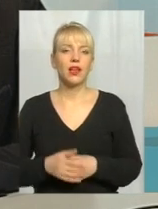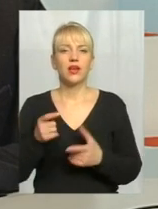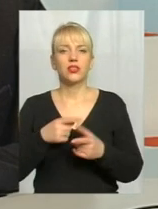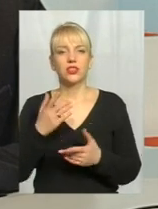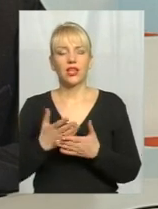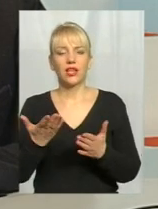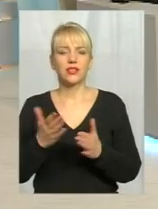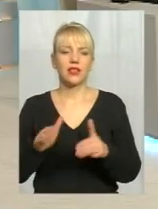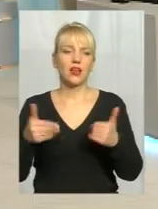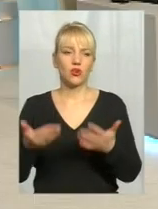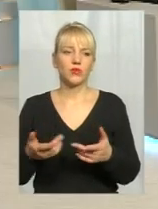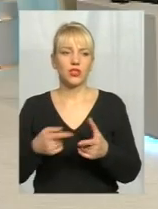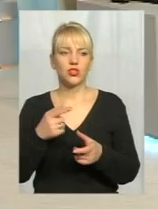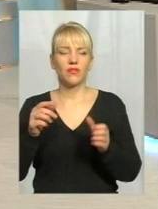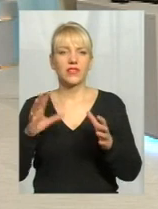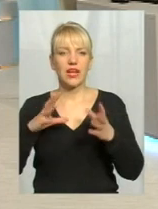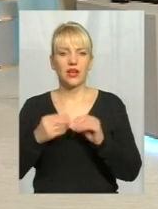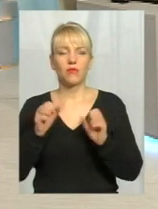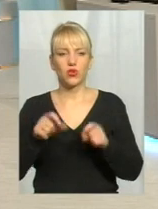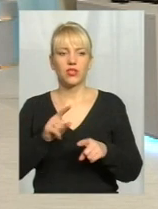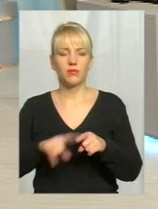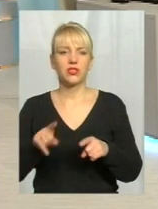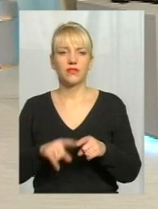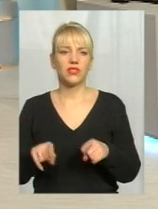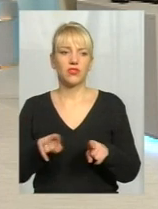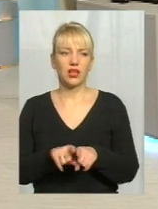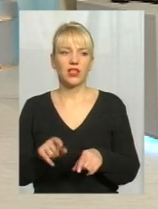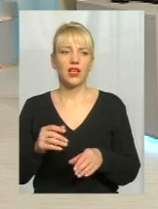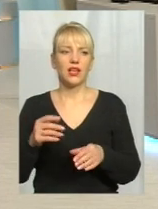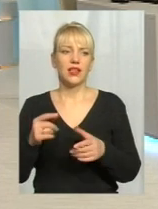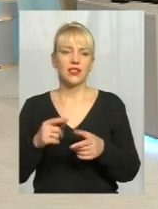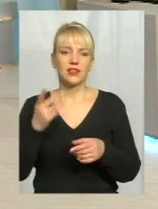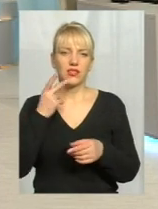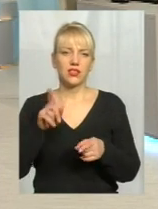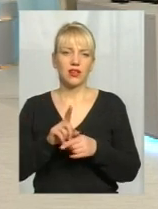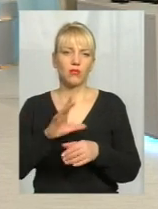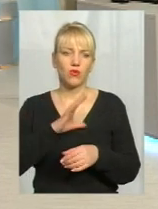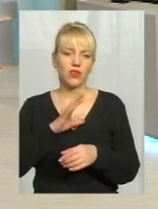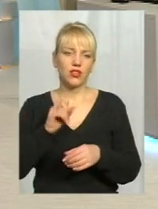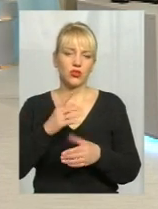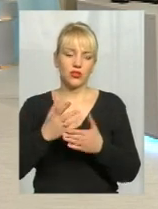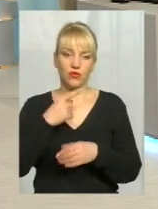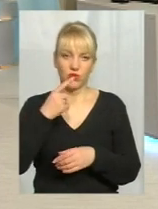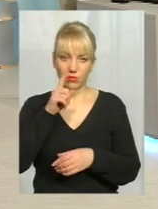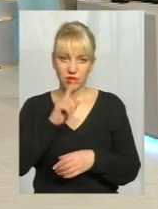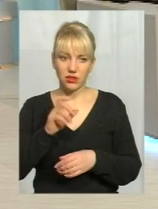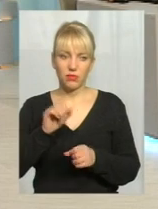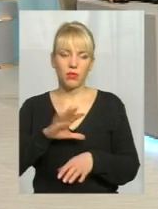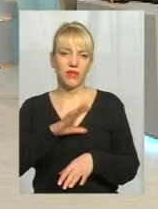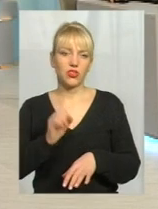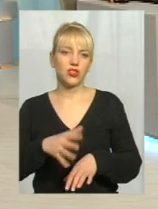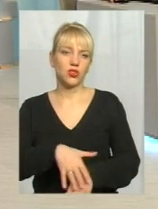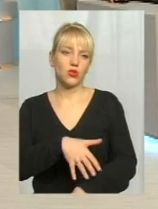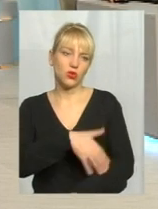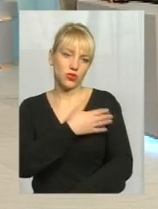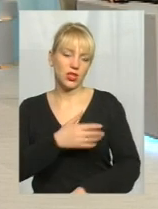якісь рекомендації? Чи взагалі можливо пришвидшити цей процес? Тому що зазвичай буває, якщо кажуть місяць, то буває ще трошки довше затягується.